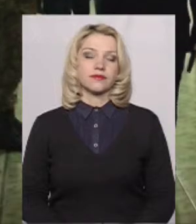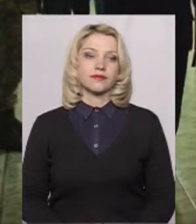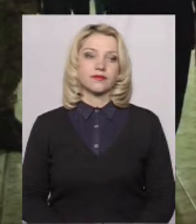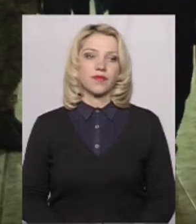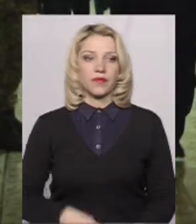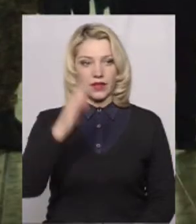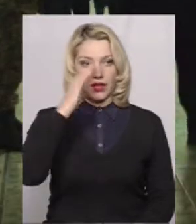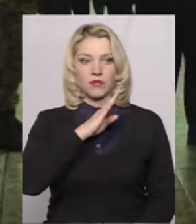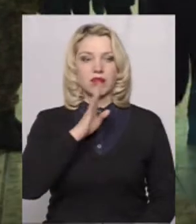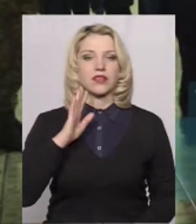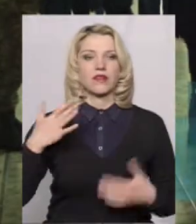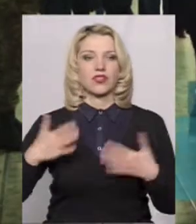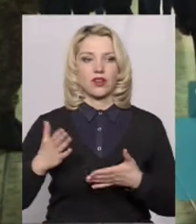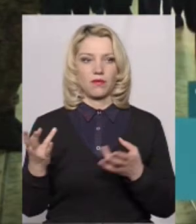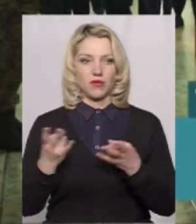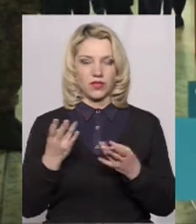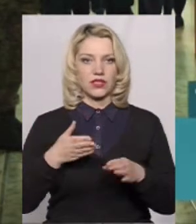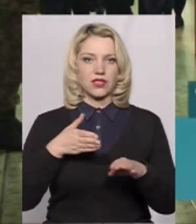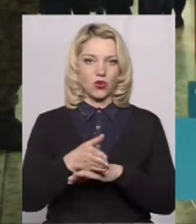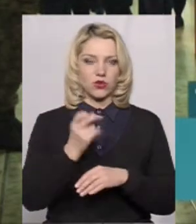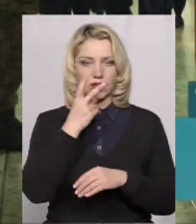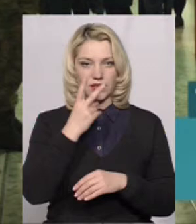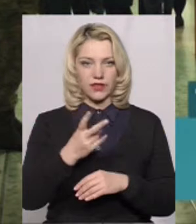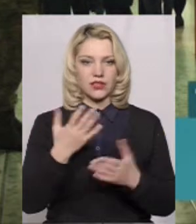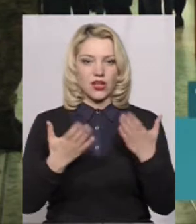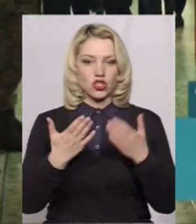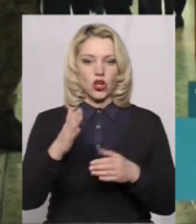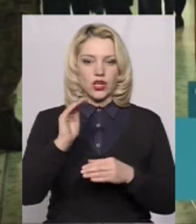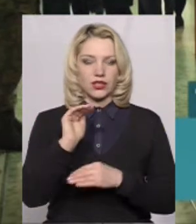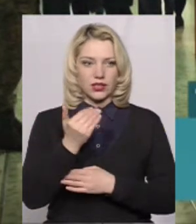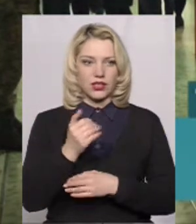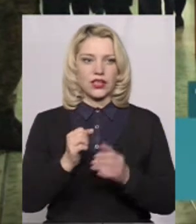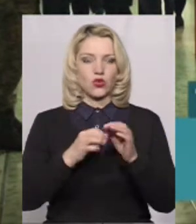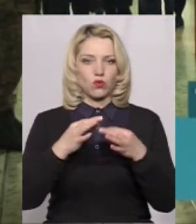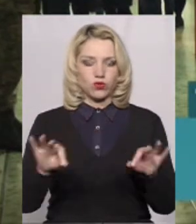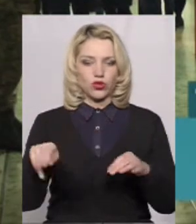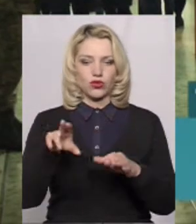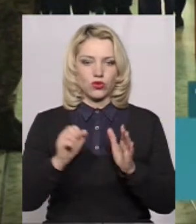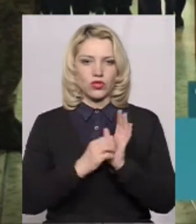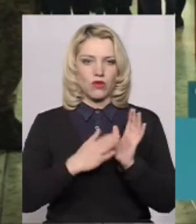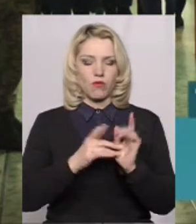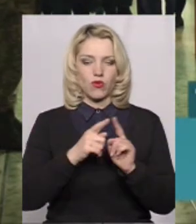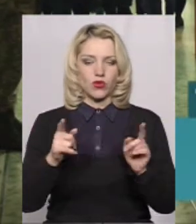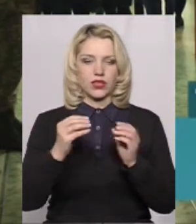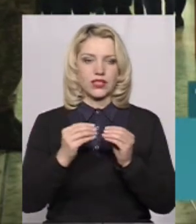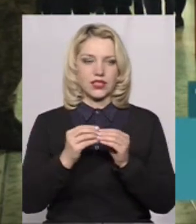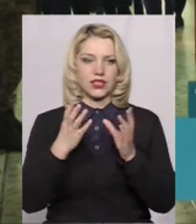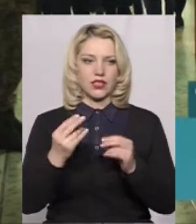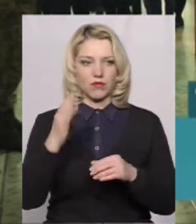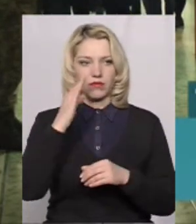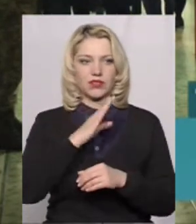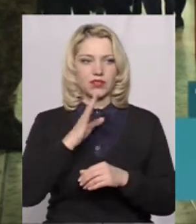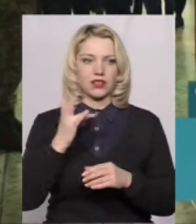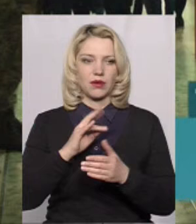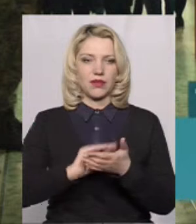Батьки вже мають заходити і дивитися. Якщо дитина допущена до зрахування, протягом 10 днів батьки мають написати заяву в